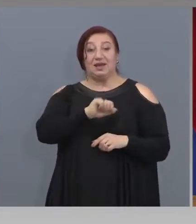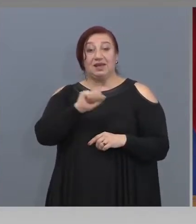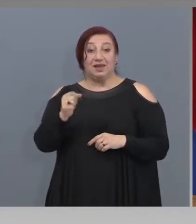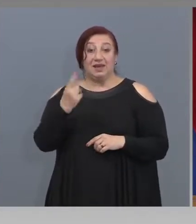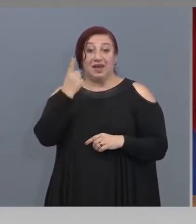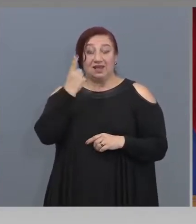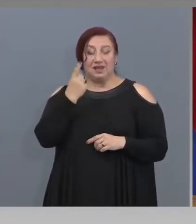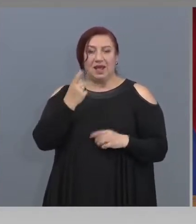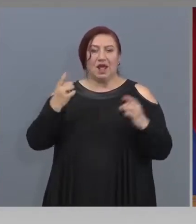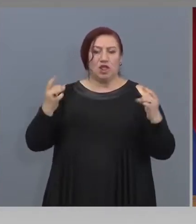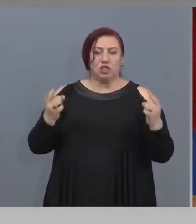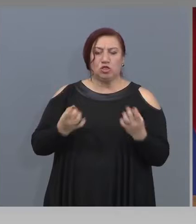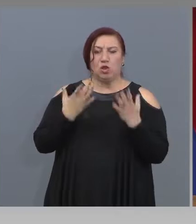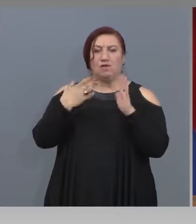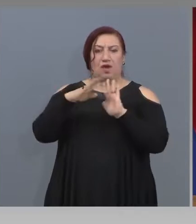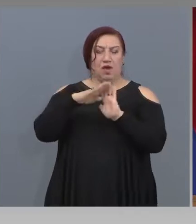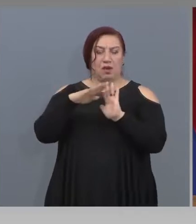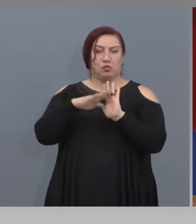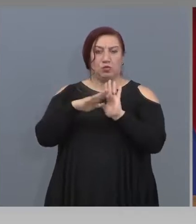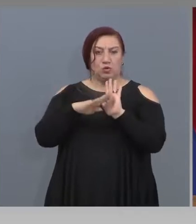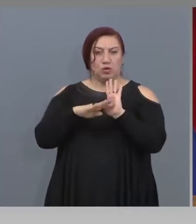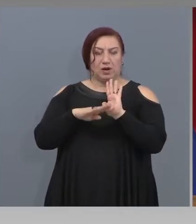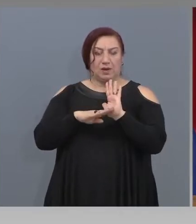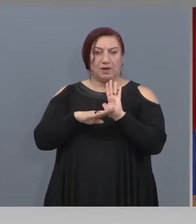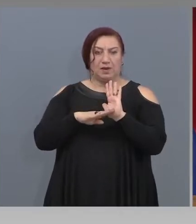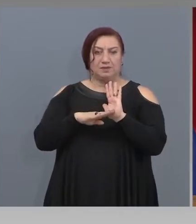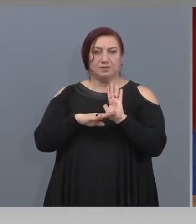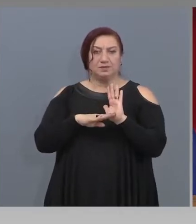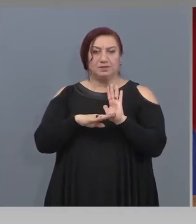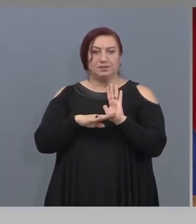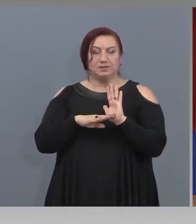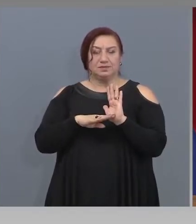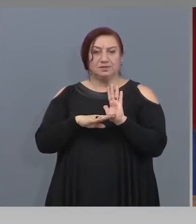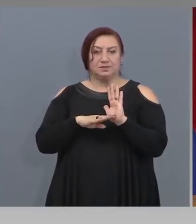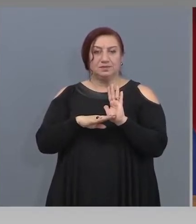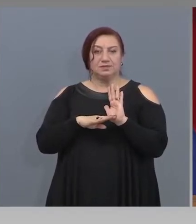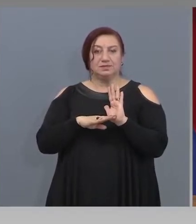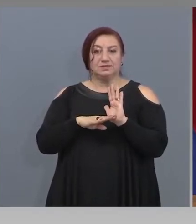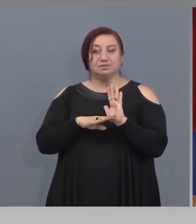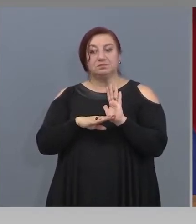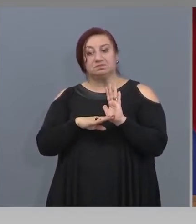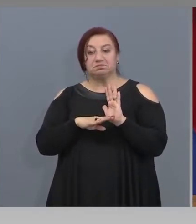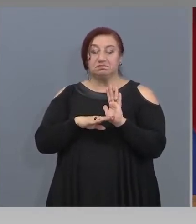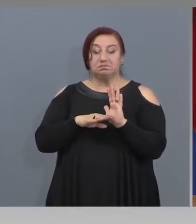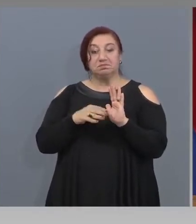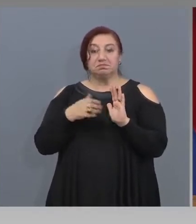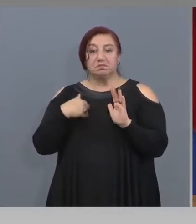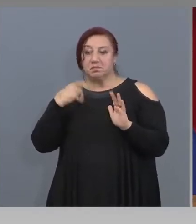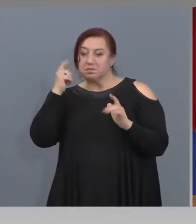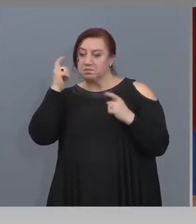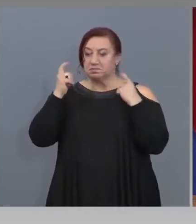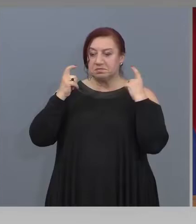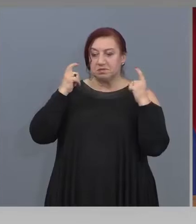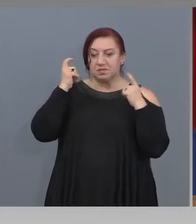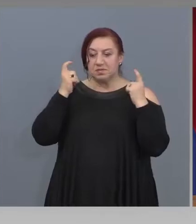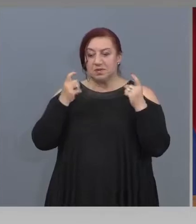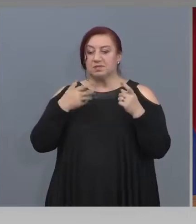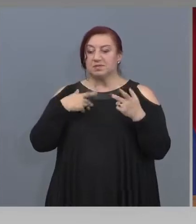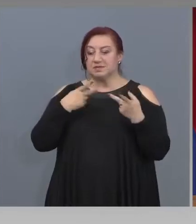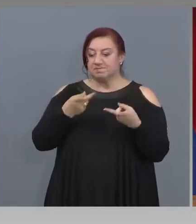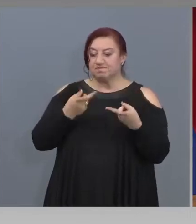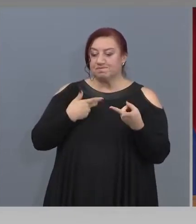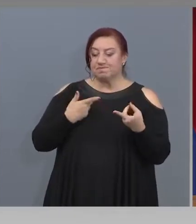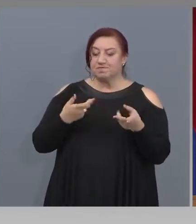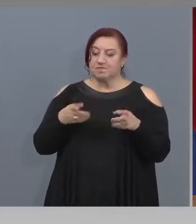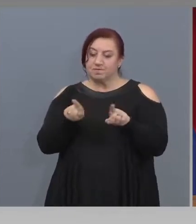съвсем нова програма, породена с оглед на тази криза,